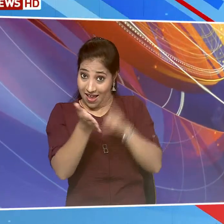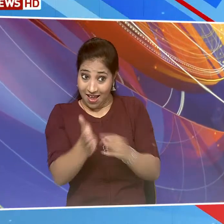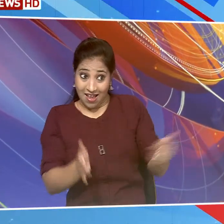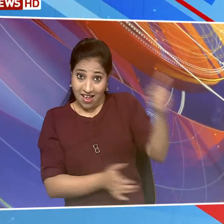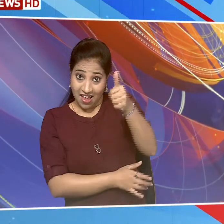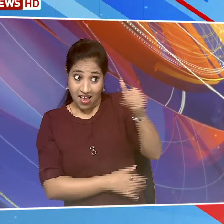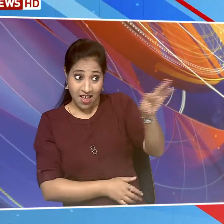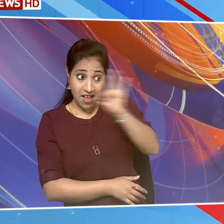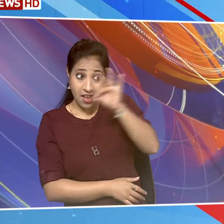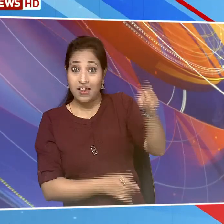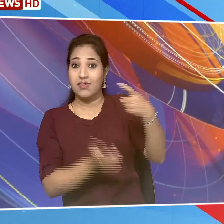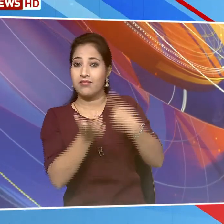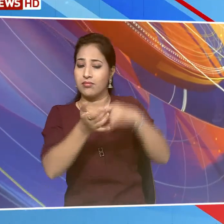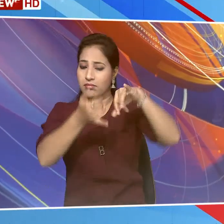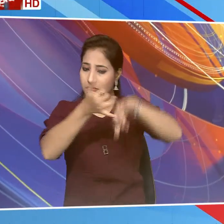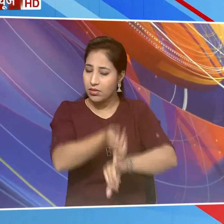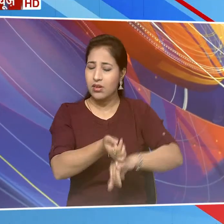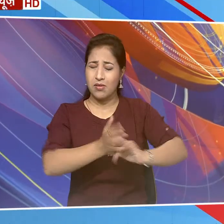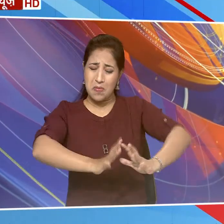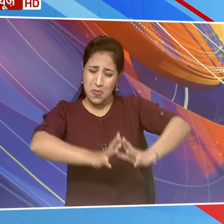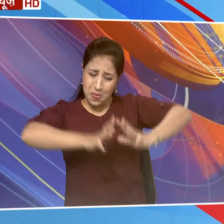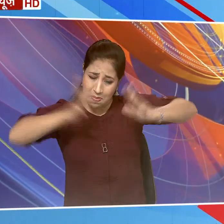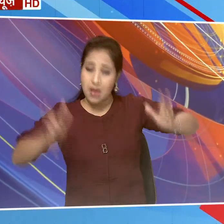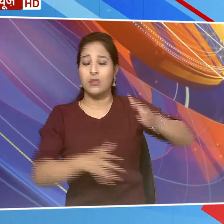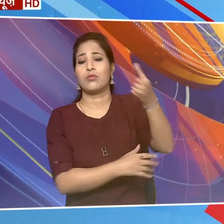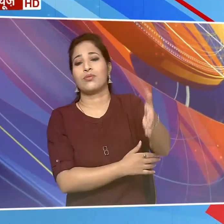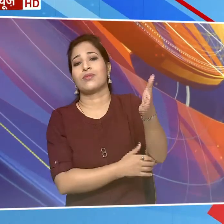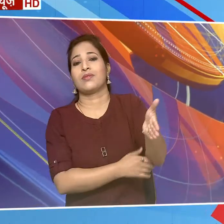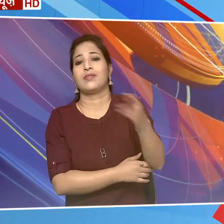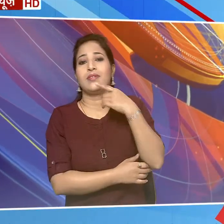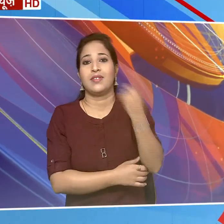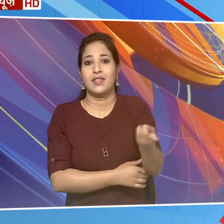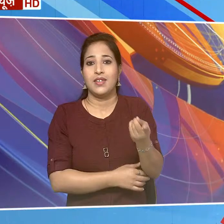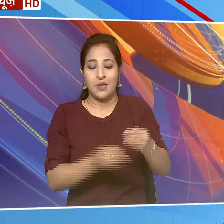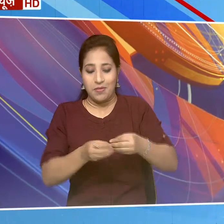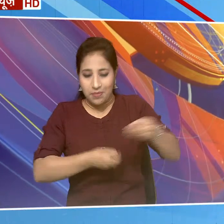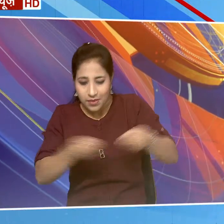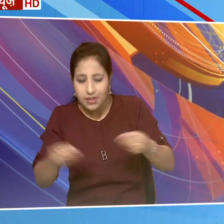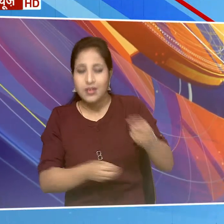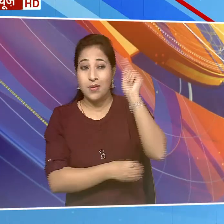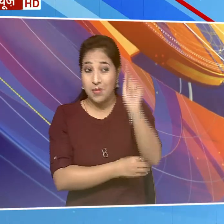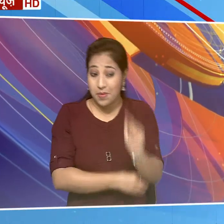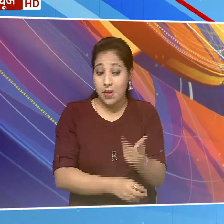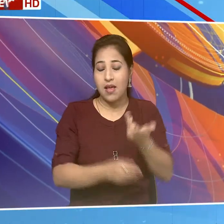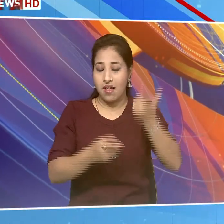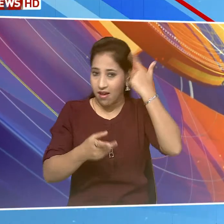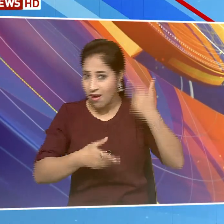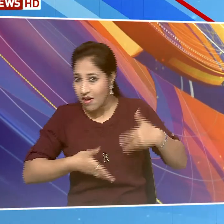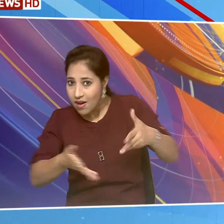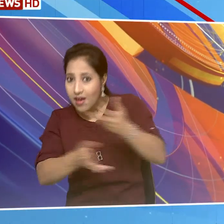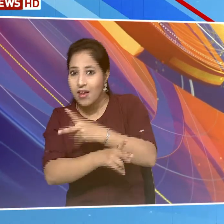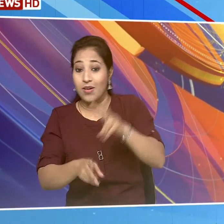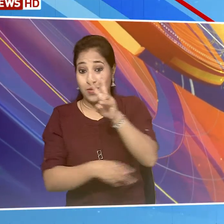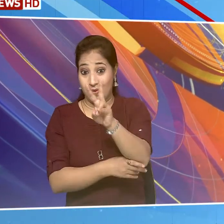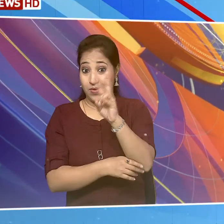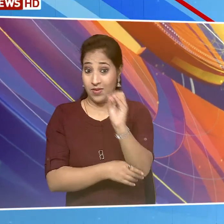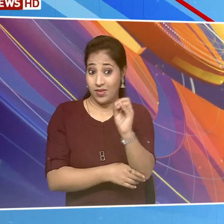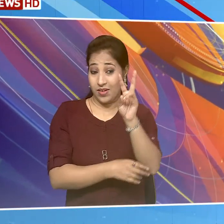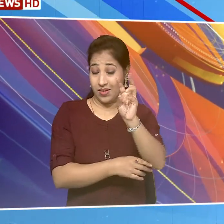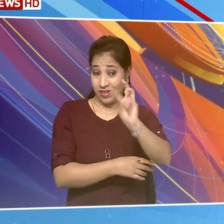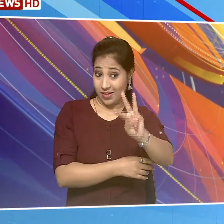पर रिशी सुनक को बहुत बहुत बधाई वैश्विक मुद्दों और रोड मैप 2030 को